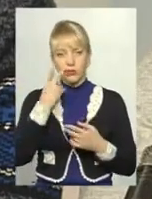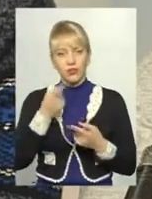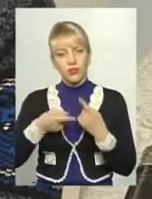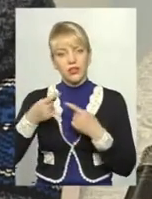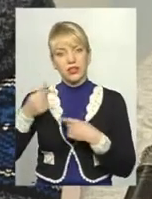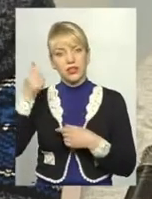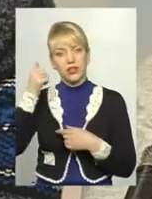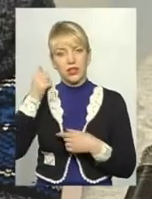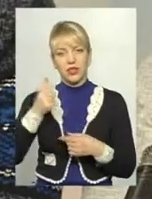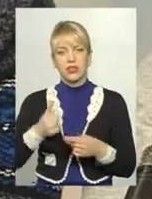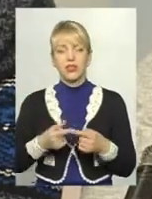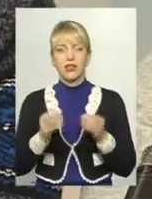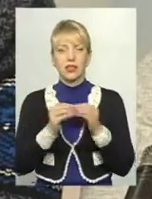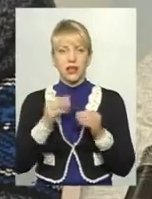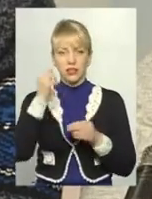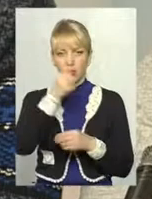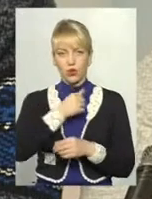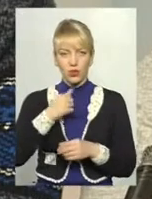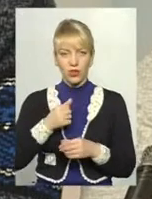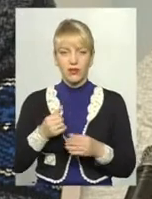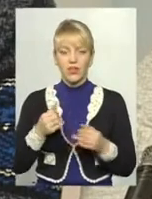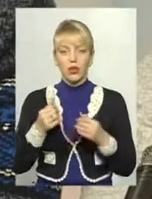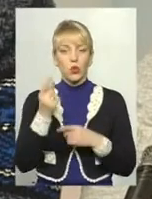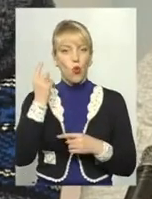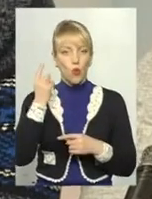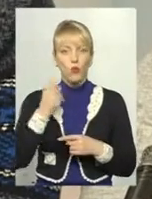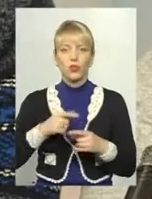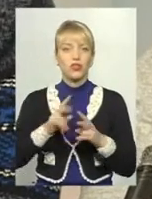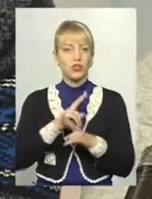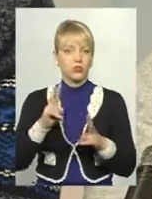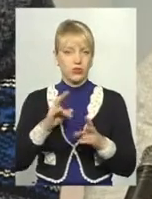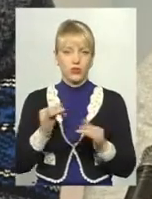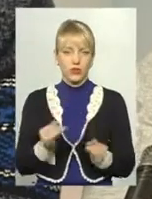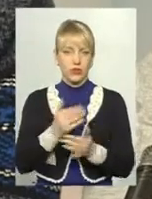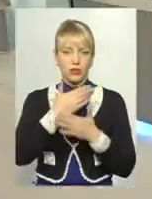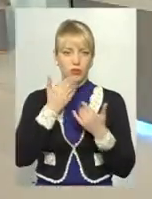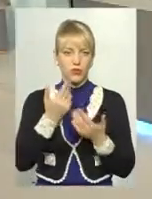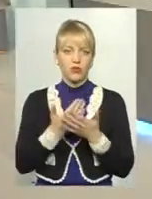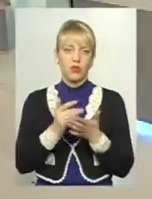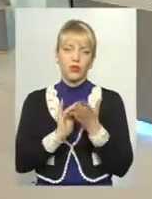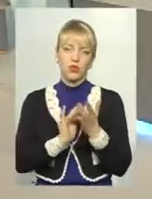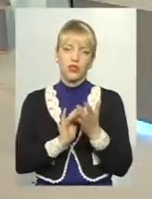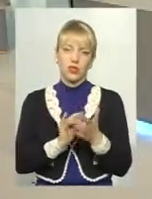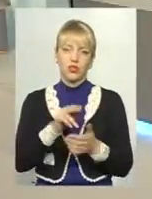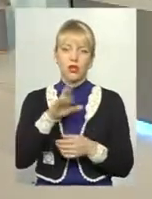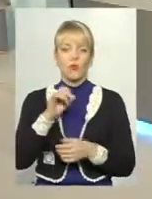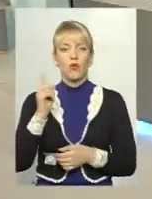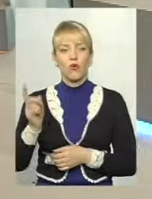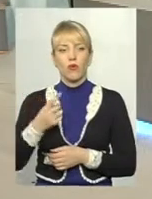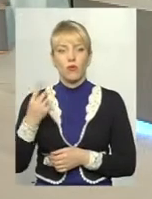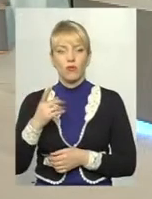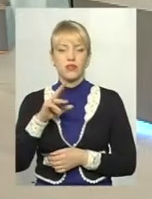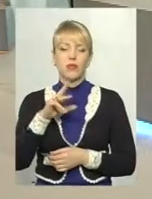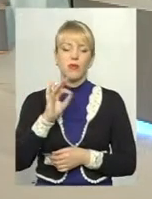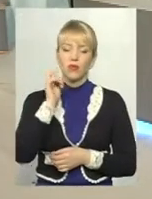і згадати там 10 років тому не цікавилися НАТО поїздками туристичними по області, по